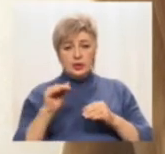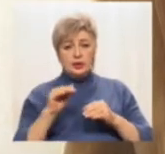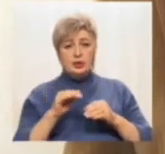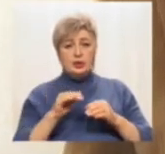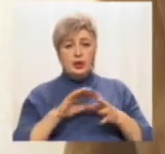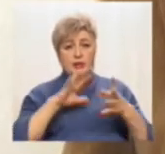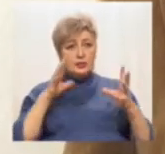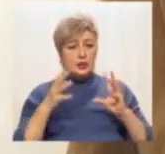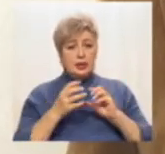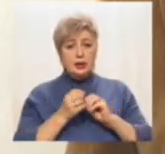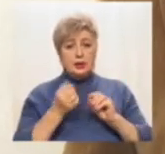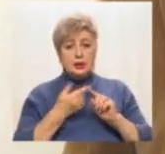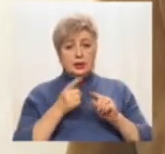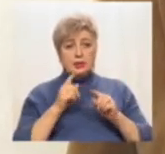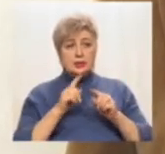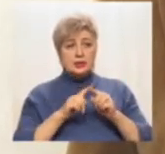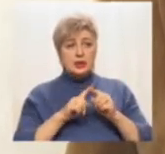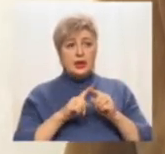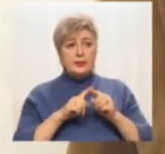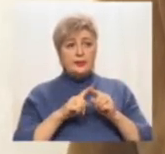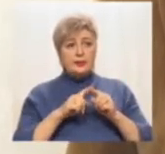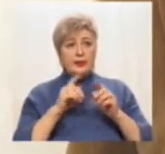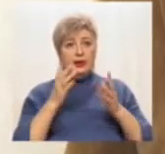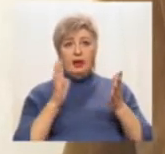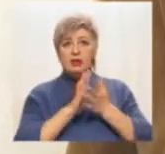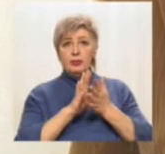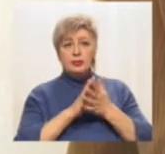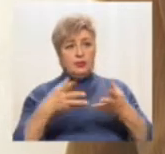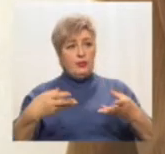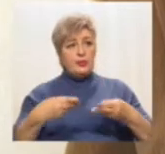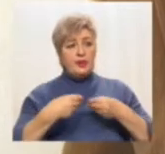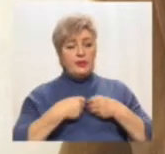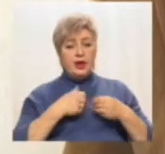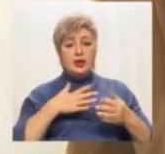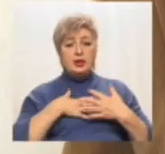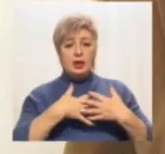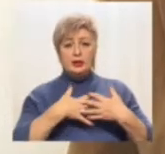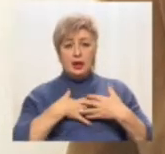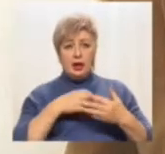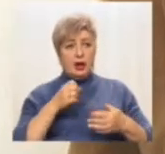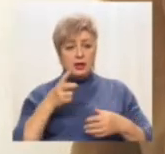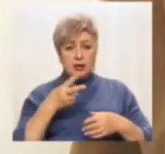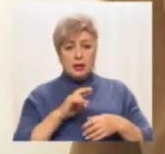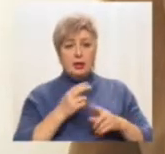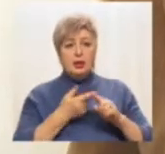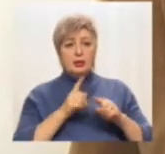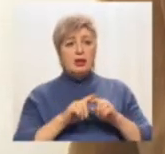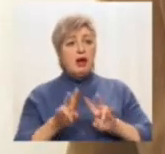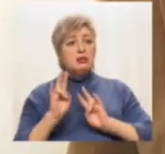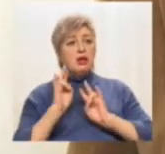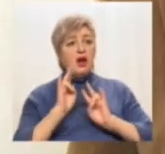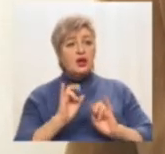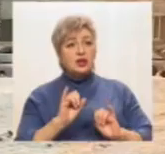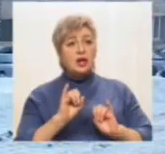речовиною, яка впливає на дихання, тобто пульмотоксикантом, яка може